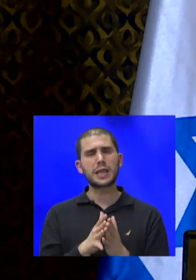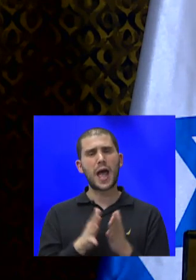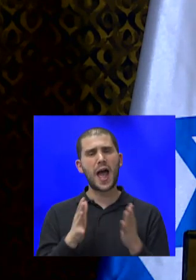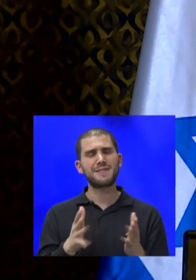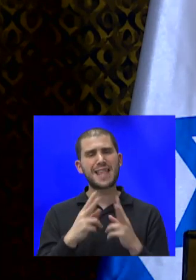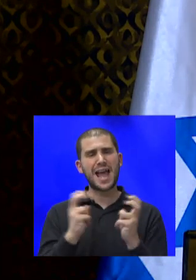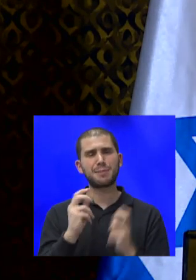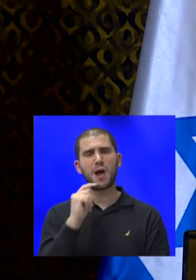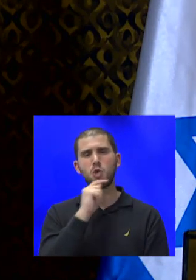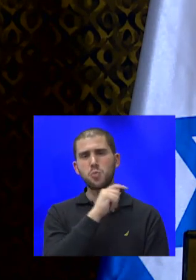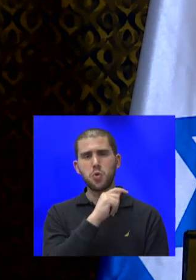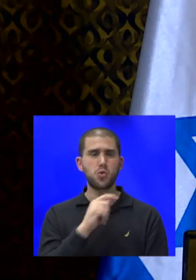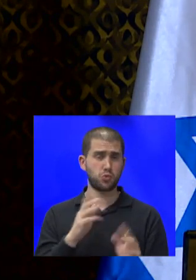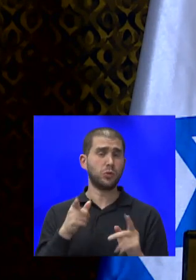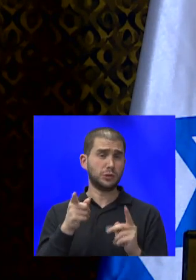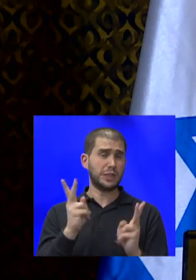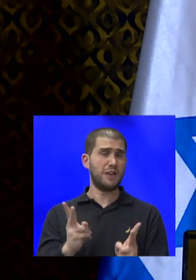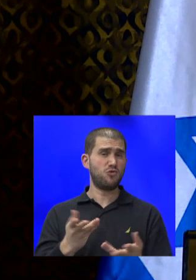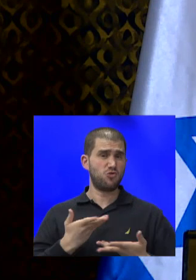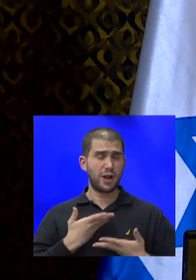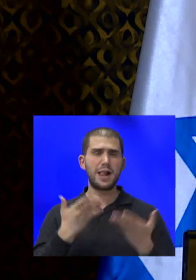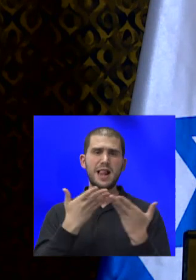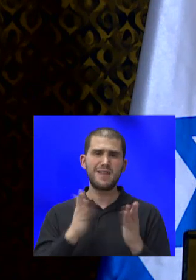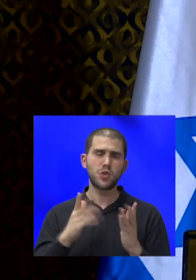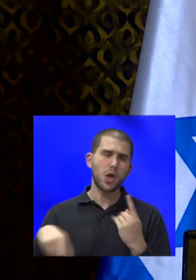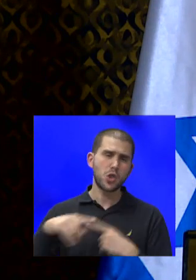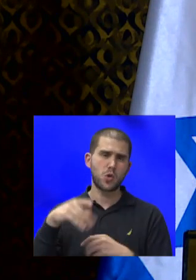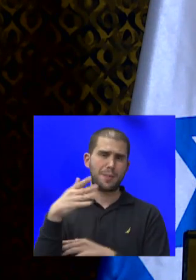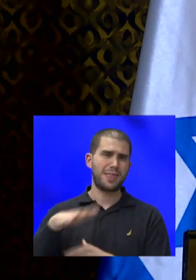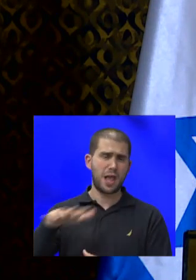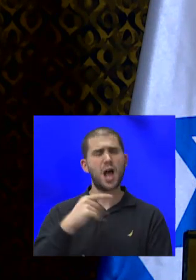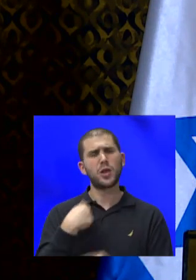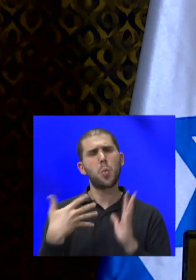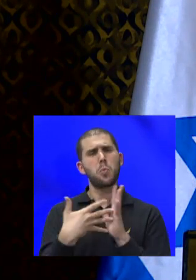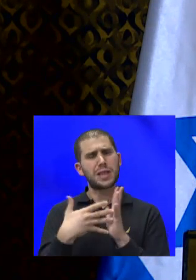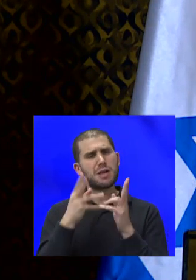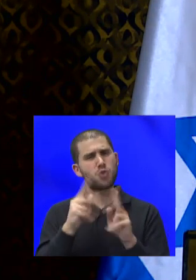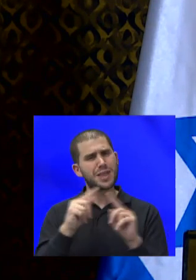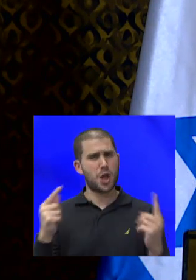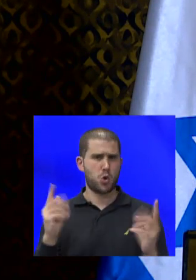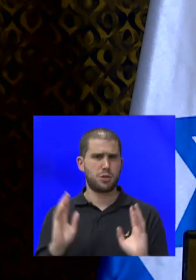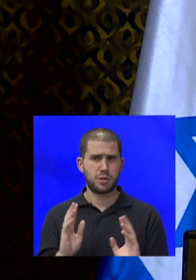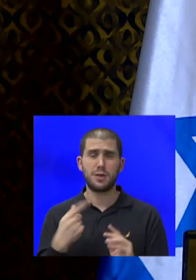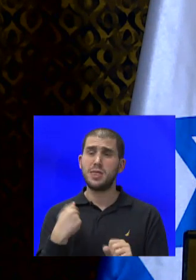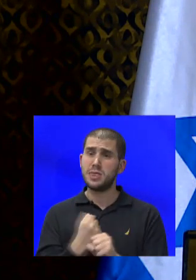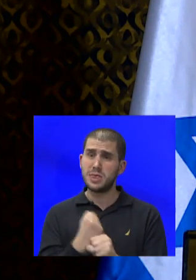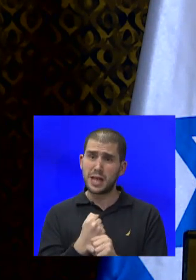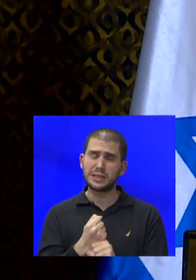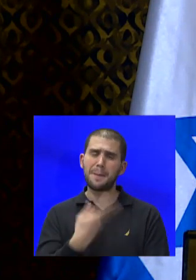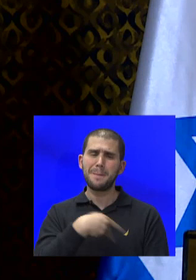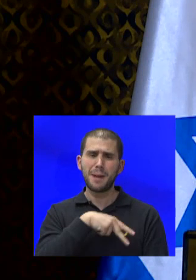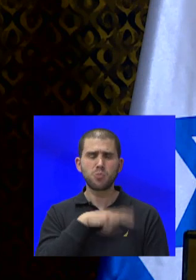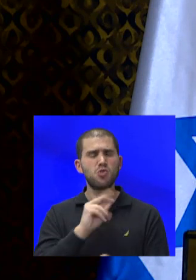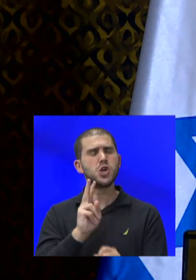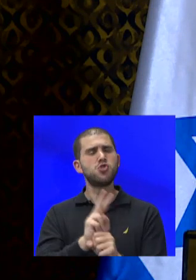כזאת שזה יאפשר לנו לפתוח את יתר המדינה. ואנחנו בודקים גם אפשרויות אחרות. נעשה את זה בצורה אחראית כדי לשמור על החיים